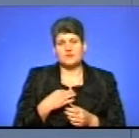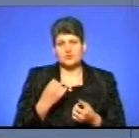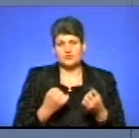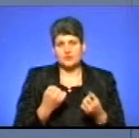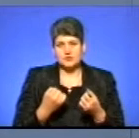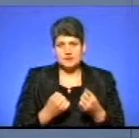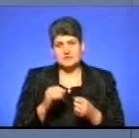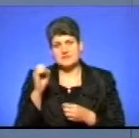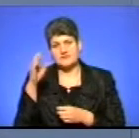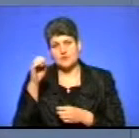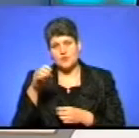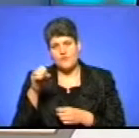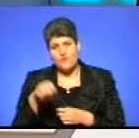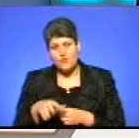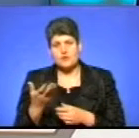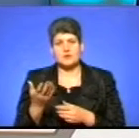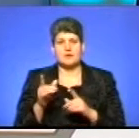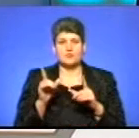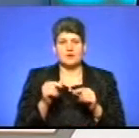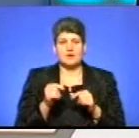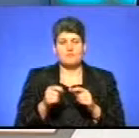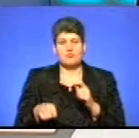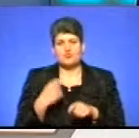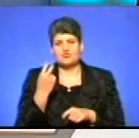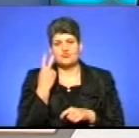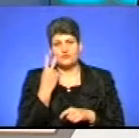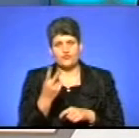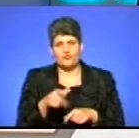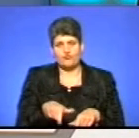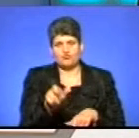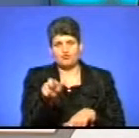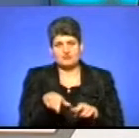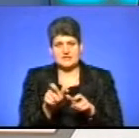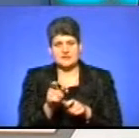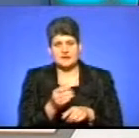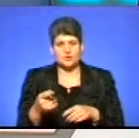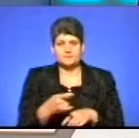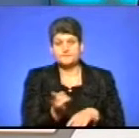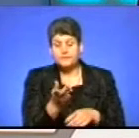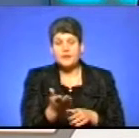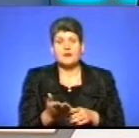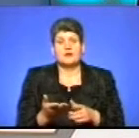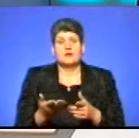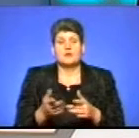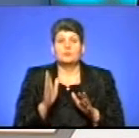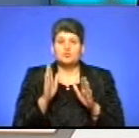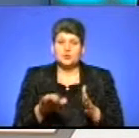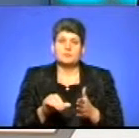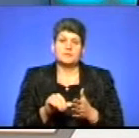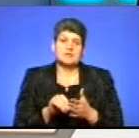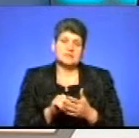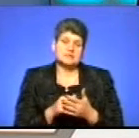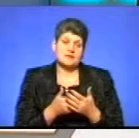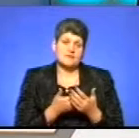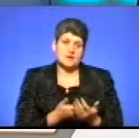світлофор їдуть, чи порушують подвійну соціальну, чи розмітку один-один також. Ми будемо розставляти, знову ж